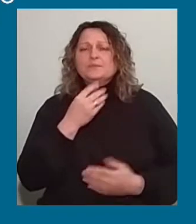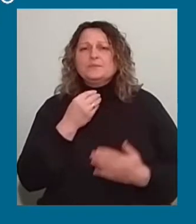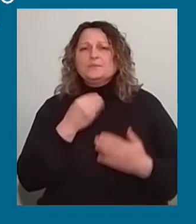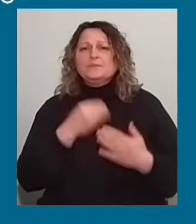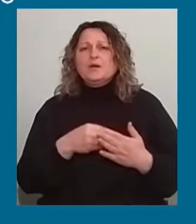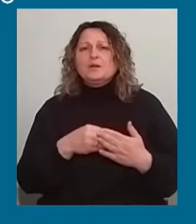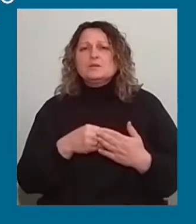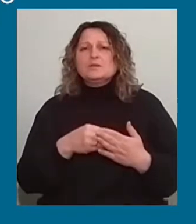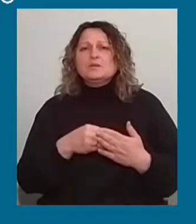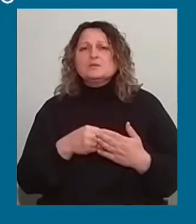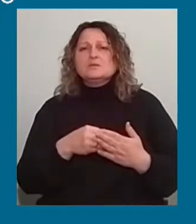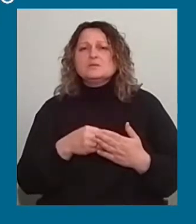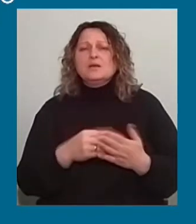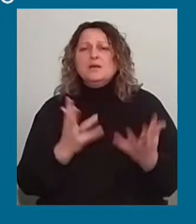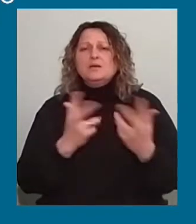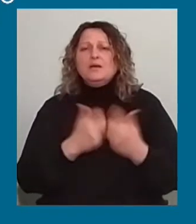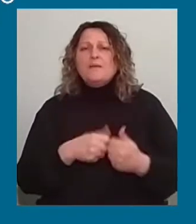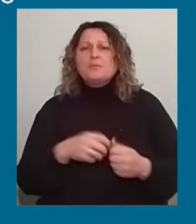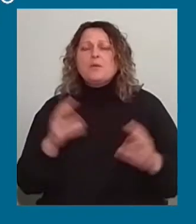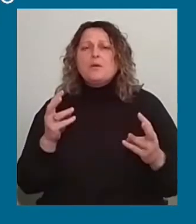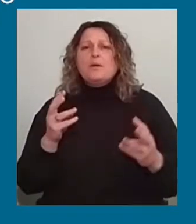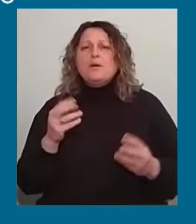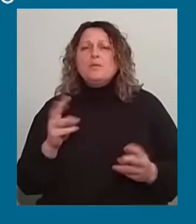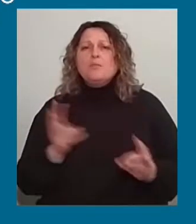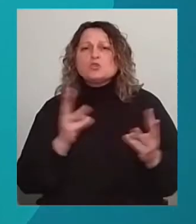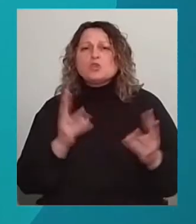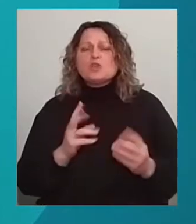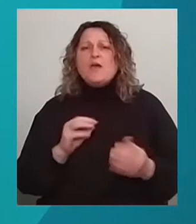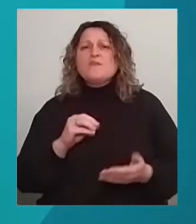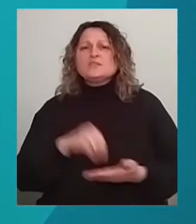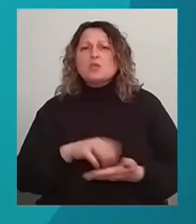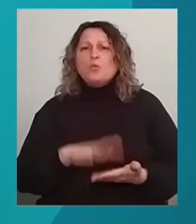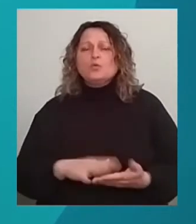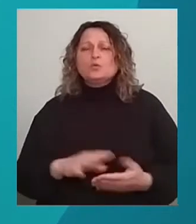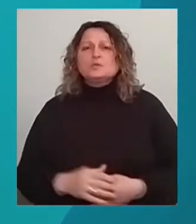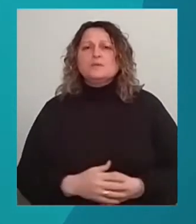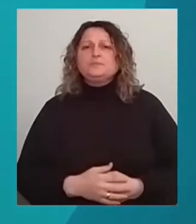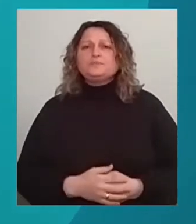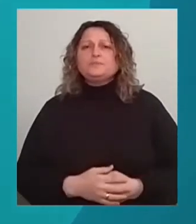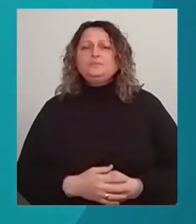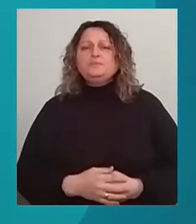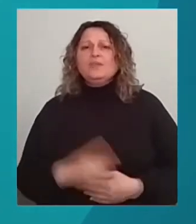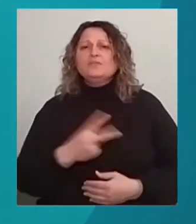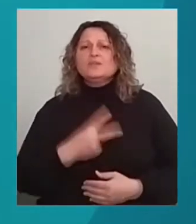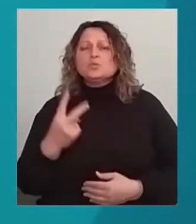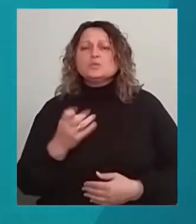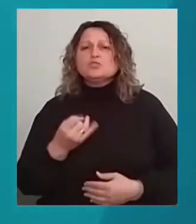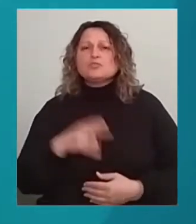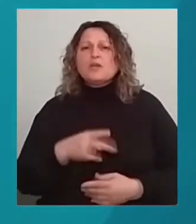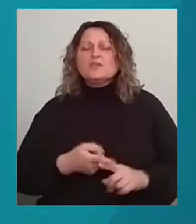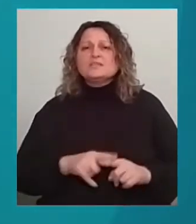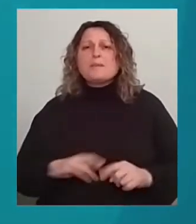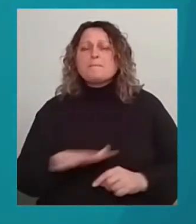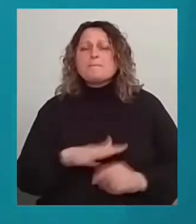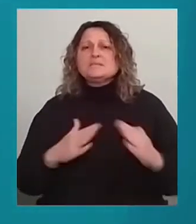ускоренець пожежної техніки та 16 чоловік особового складу. Напередодні 22 січня у цій же місцевості